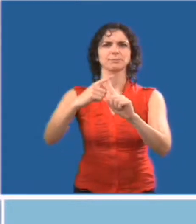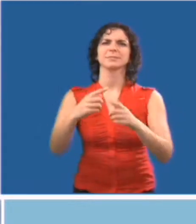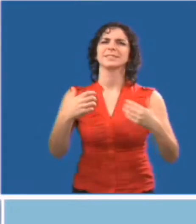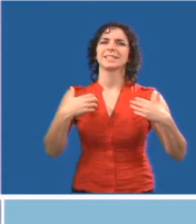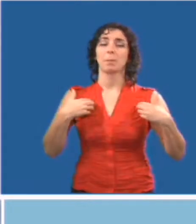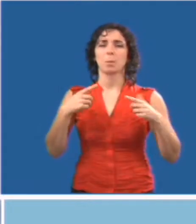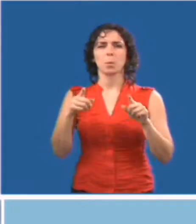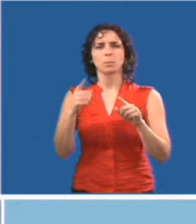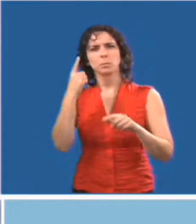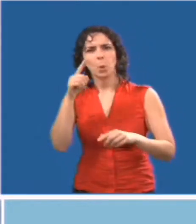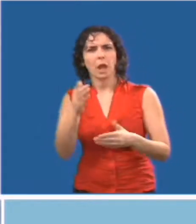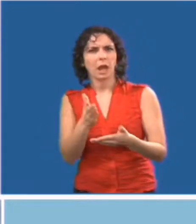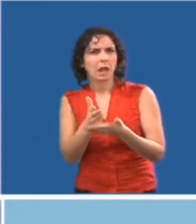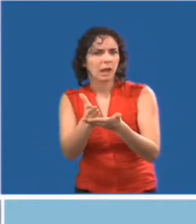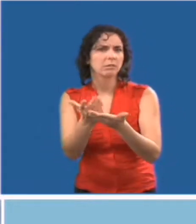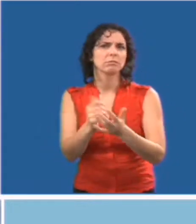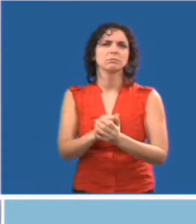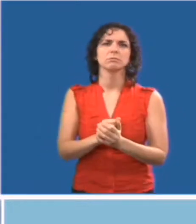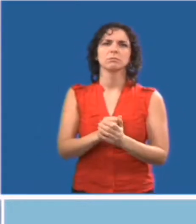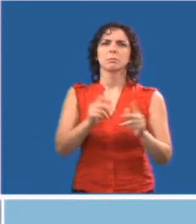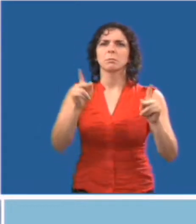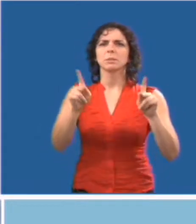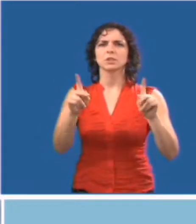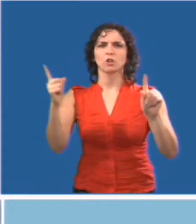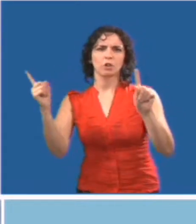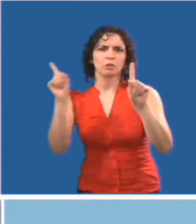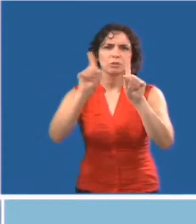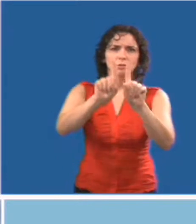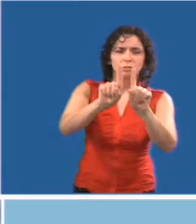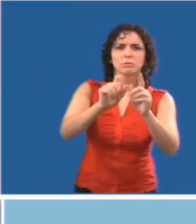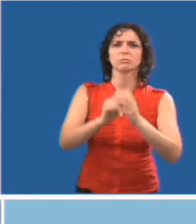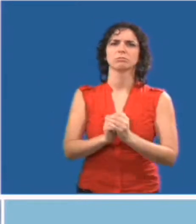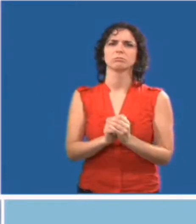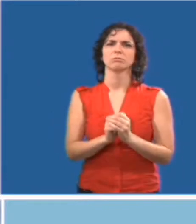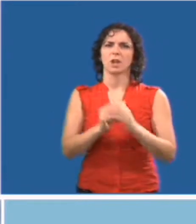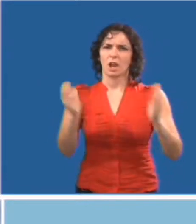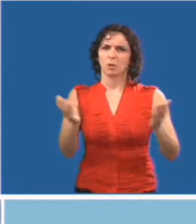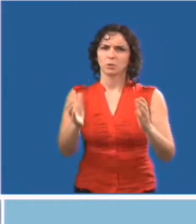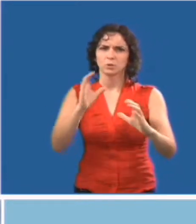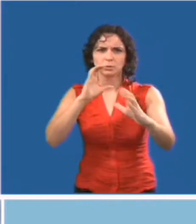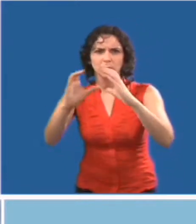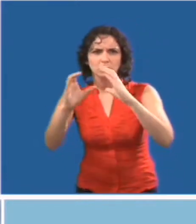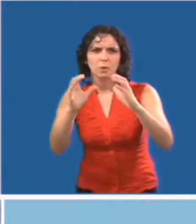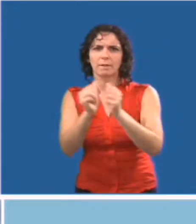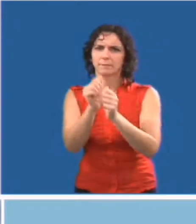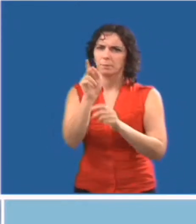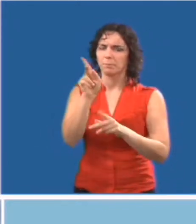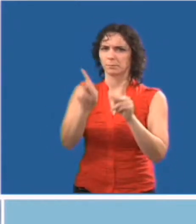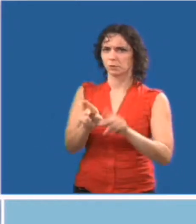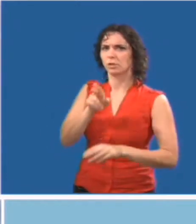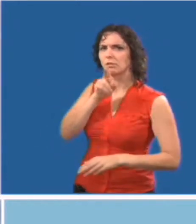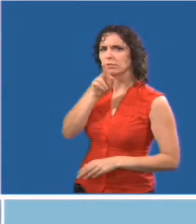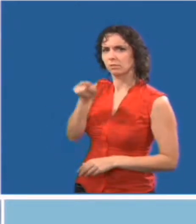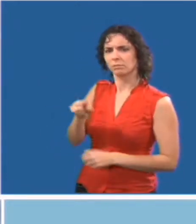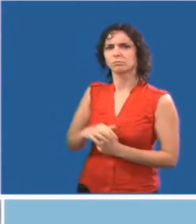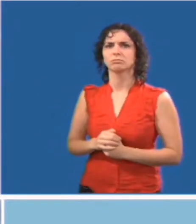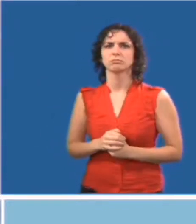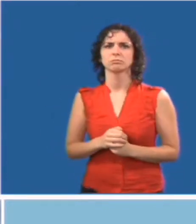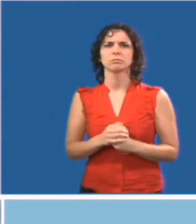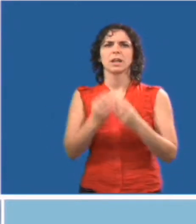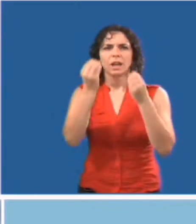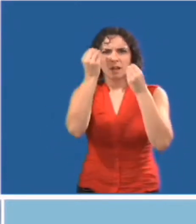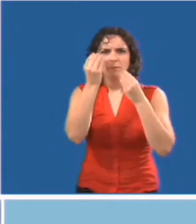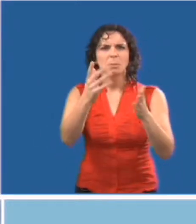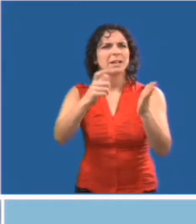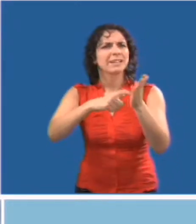la présence d'animaux d'assistance et d'accompagnateurs. Communiquer en tenant compte du handicap de la